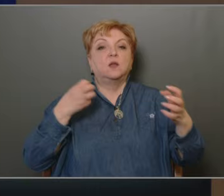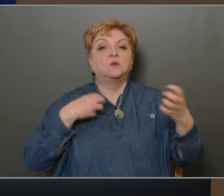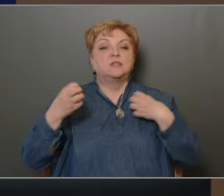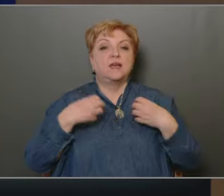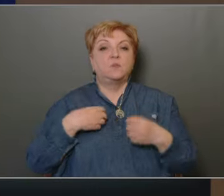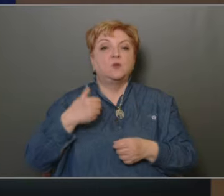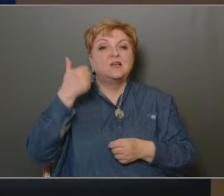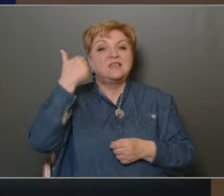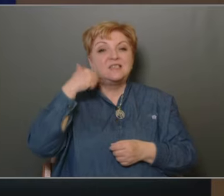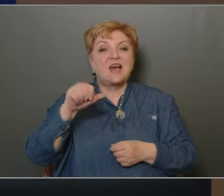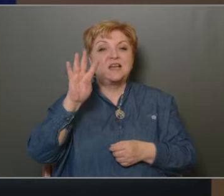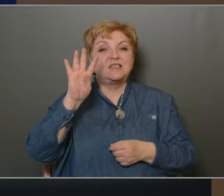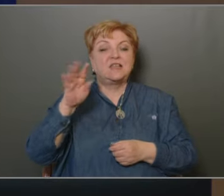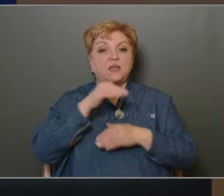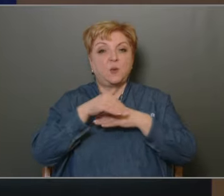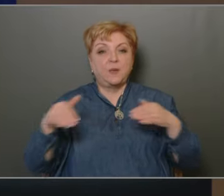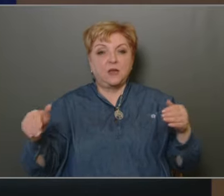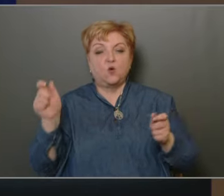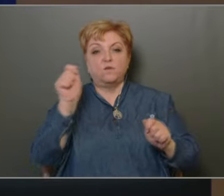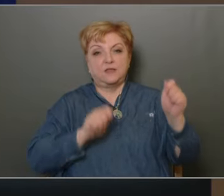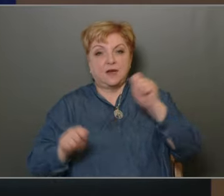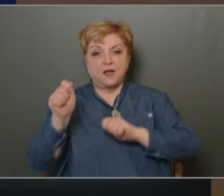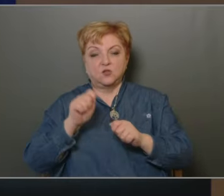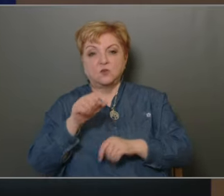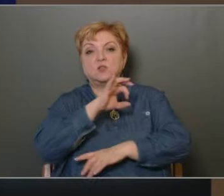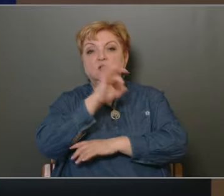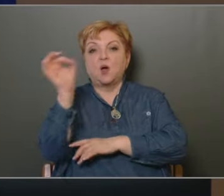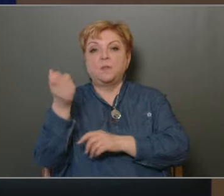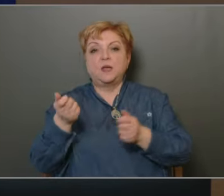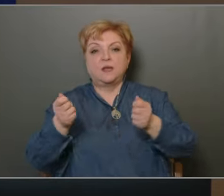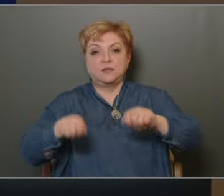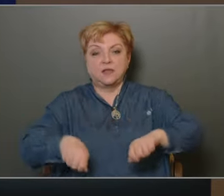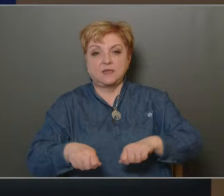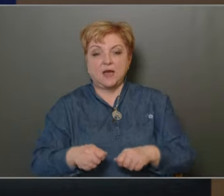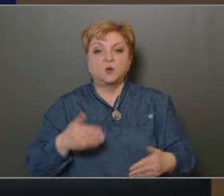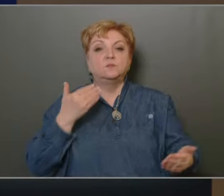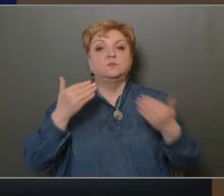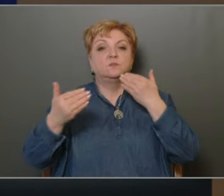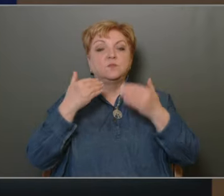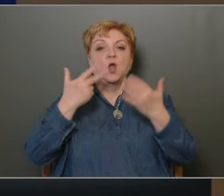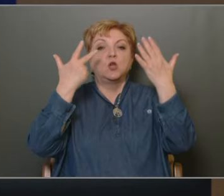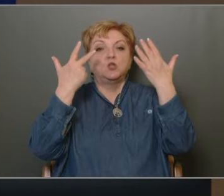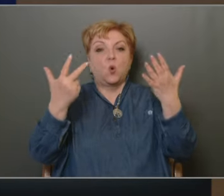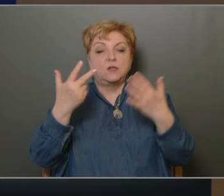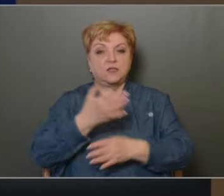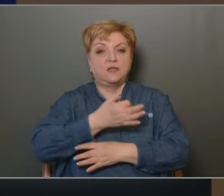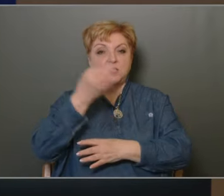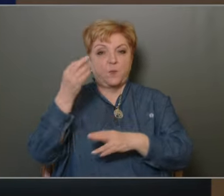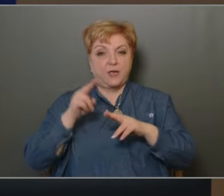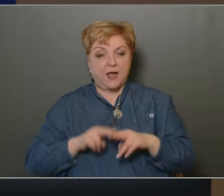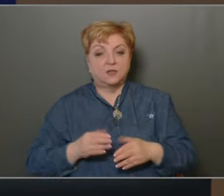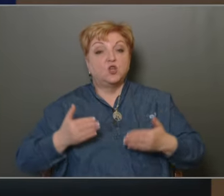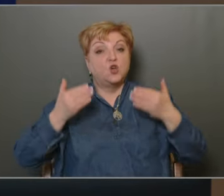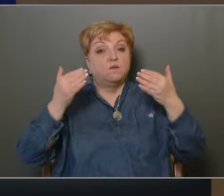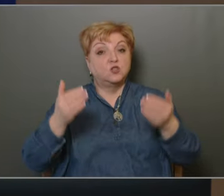szereplő 104 millió forintos vételáron. Napirendet lezártom. Tárgyaljuk 8. napirendünket